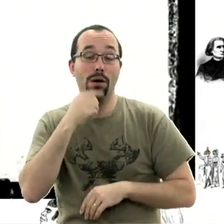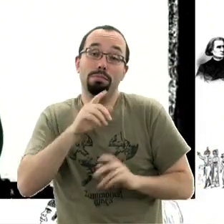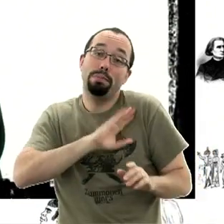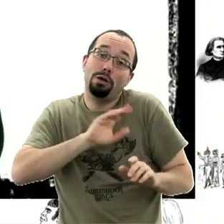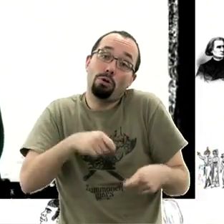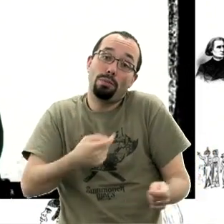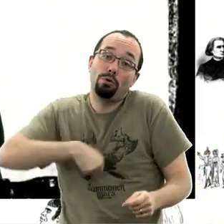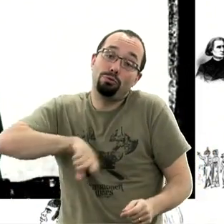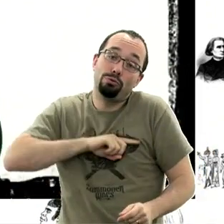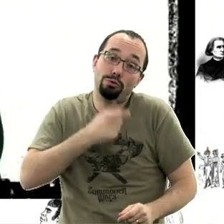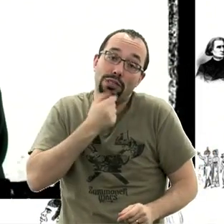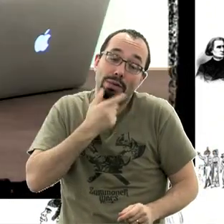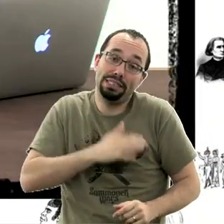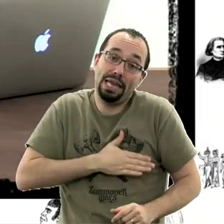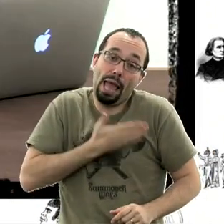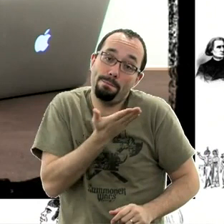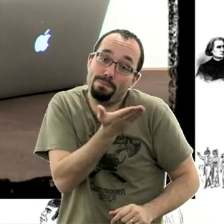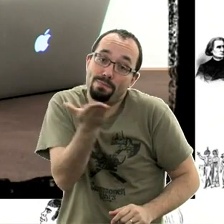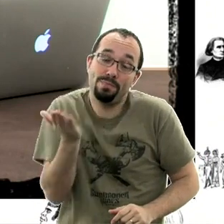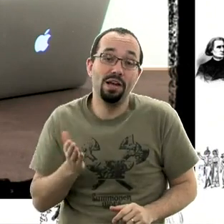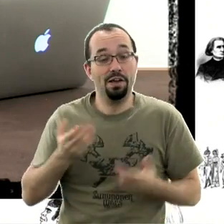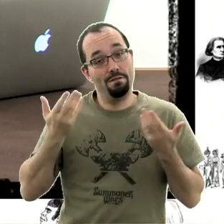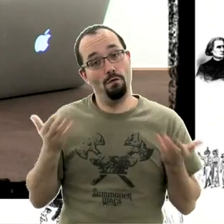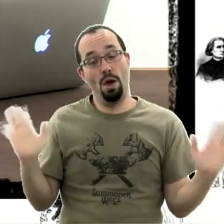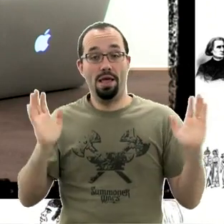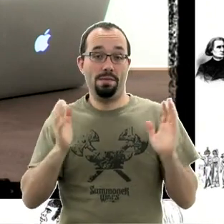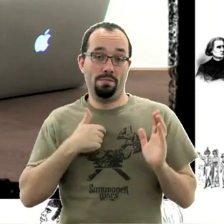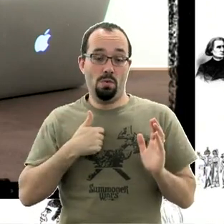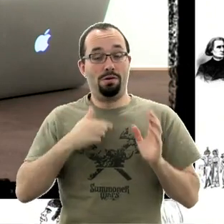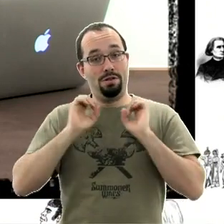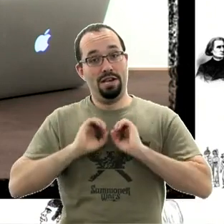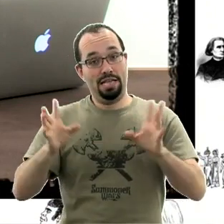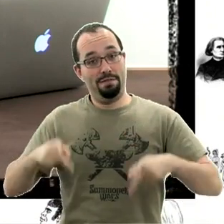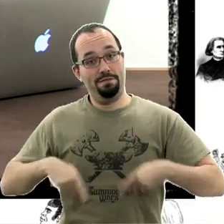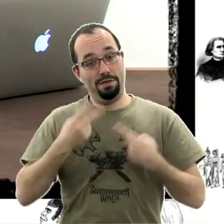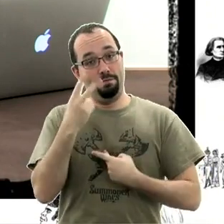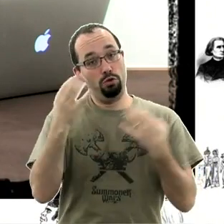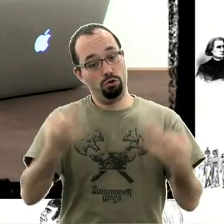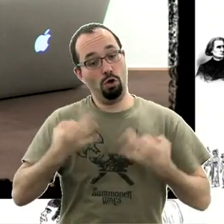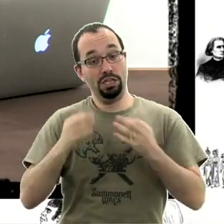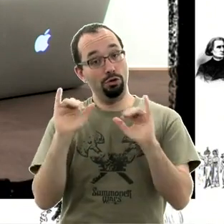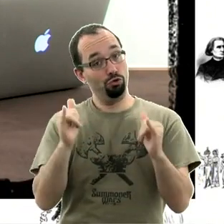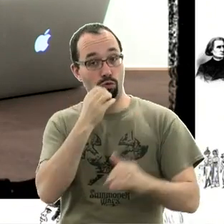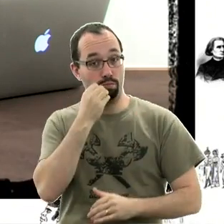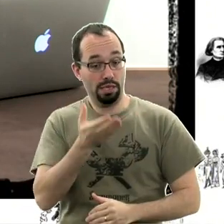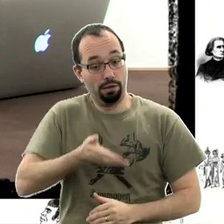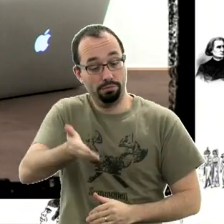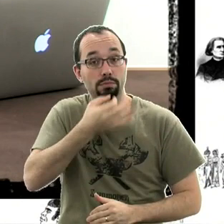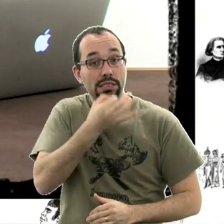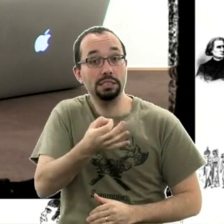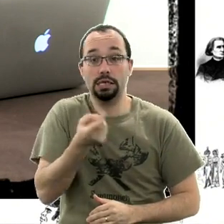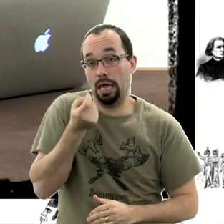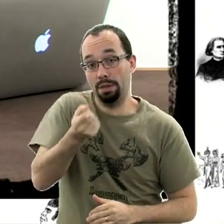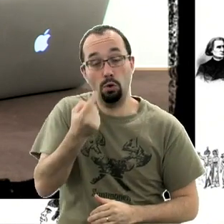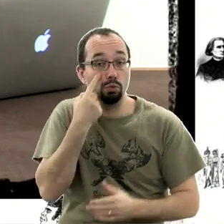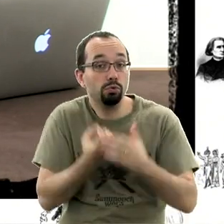et aimants. Voilà, il est temps pour moi de vous laisser vivre votre vie tranquille, de jouer. Et je vous dis à bientôt pour de